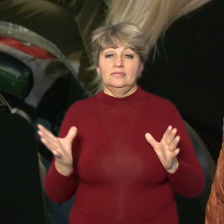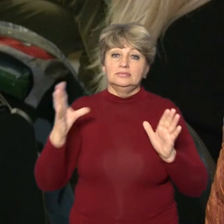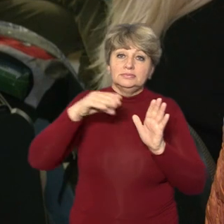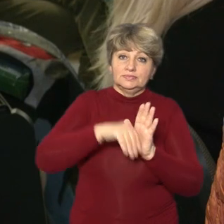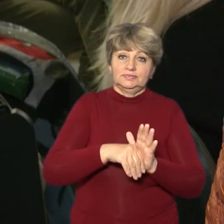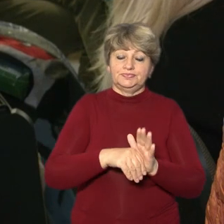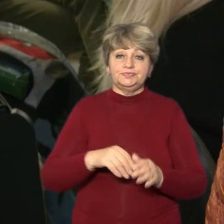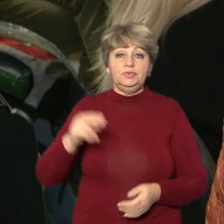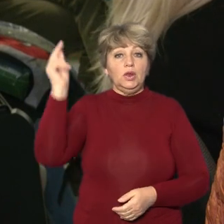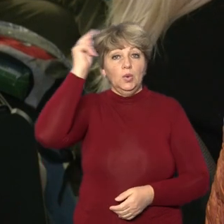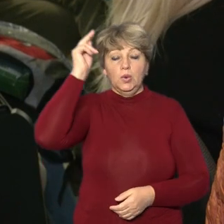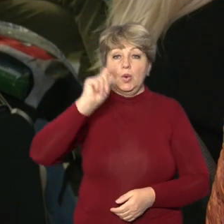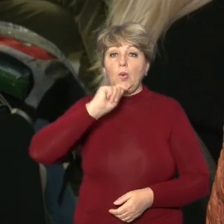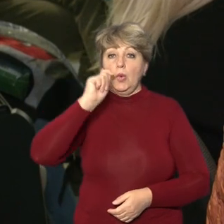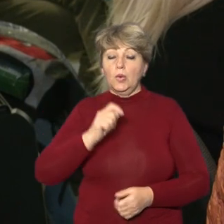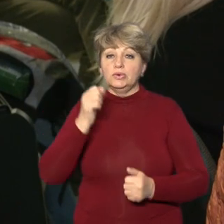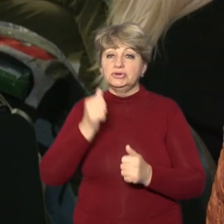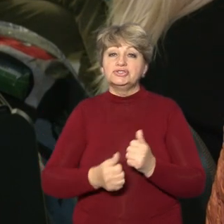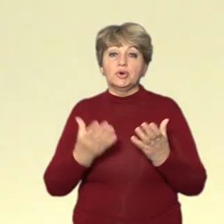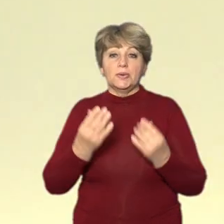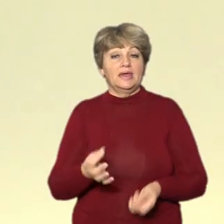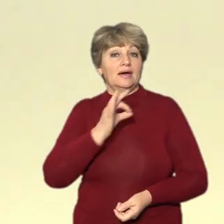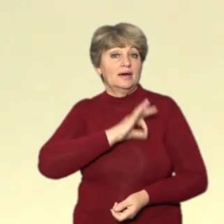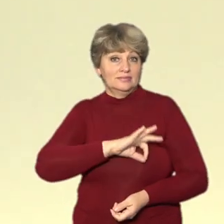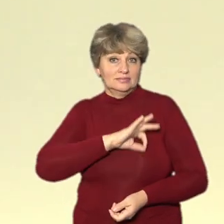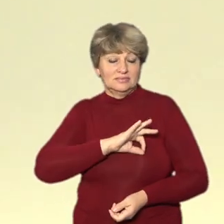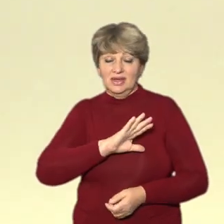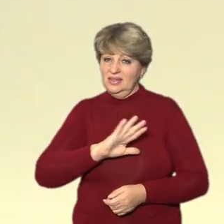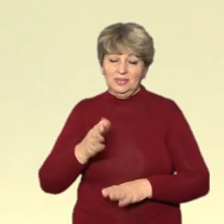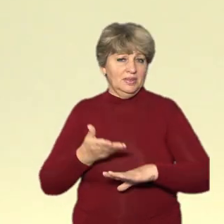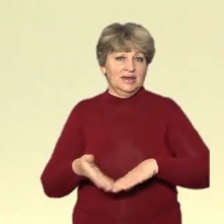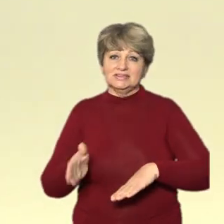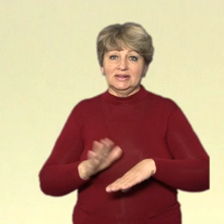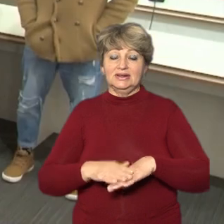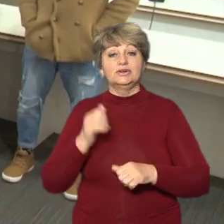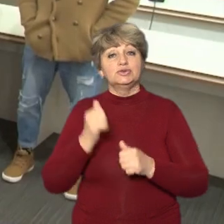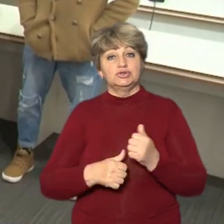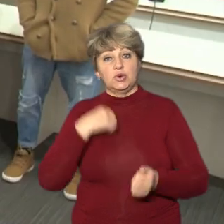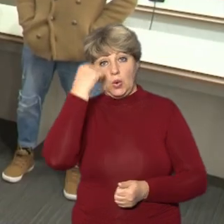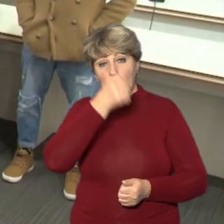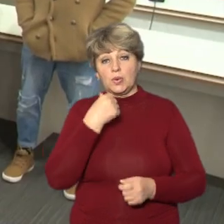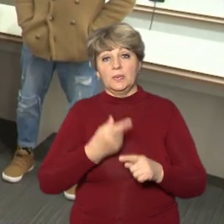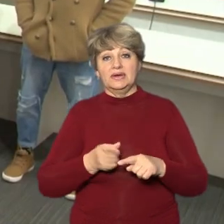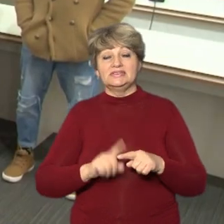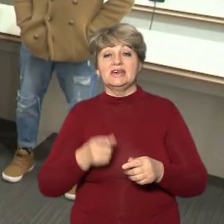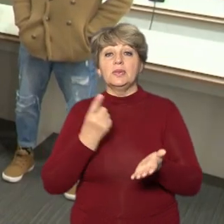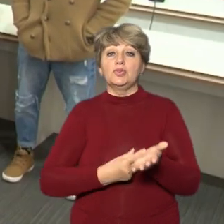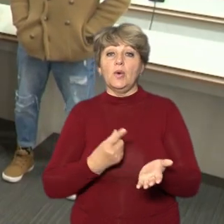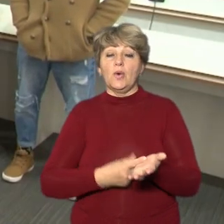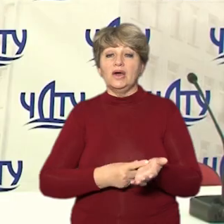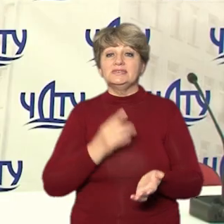Вивчити українською щодня нею послуговуватися не складно, каже пані Людмила. Щороку це доводять студенти-іноземці